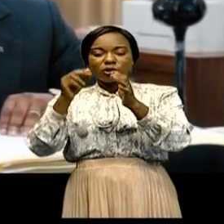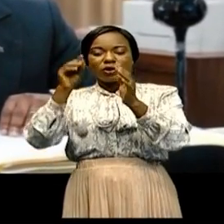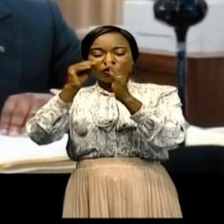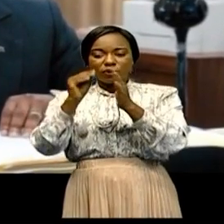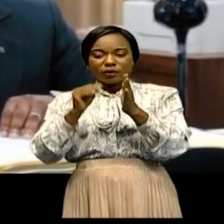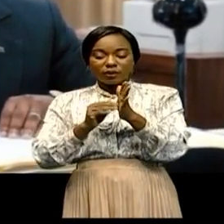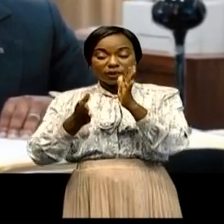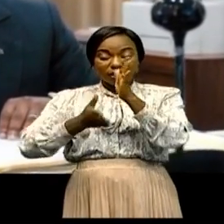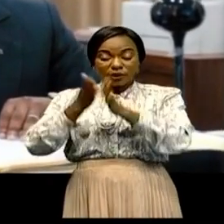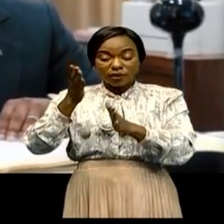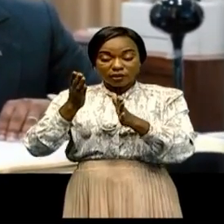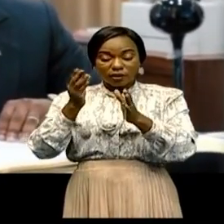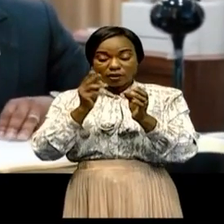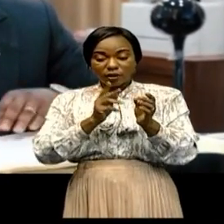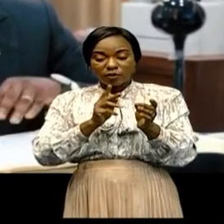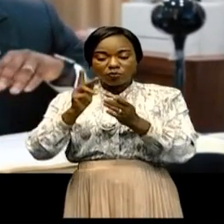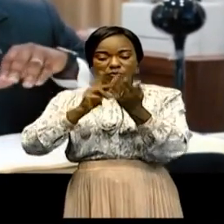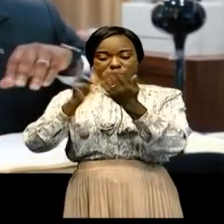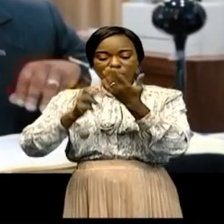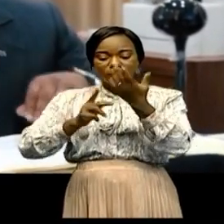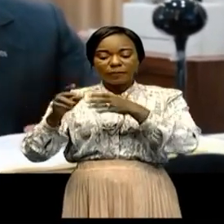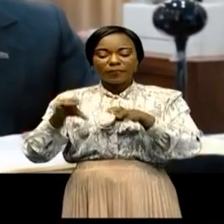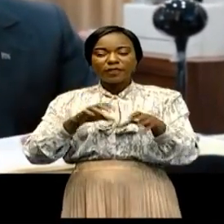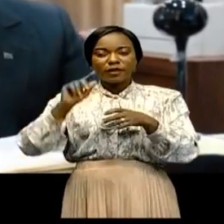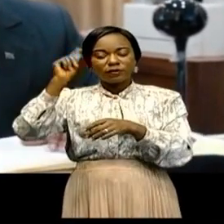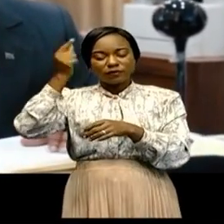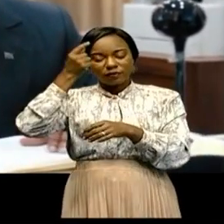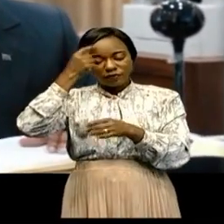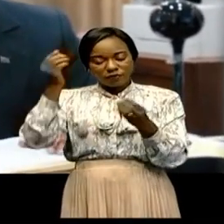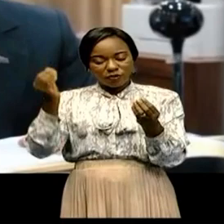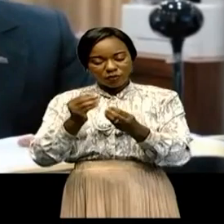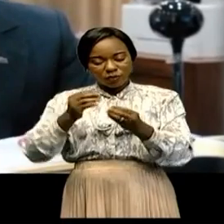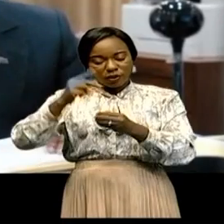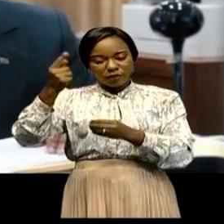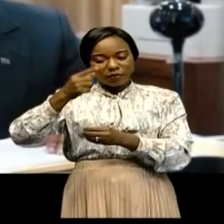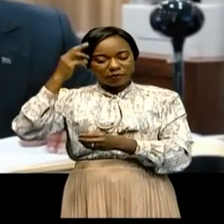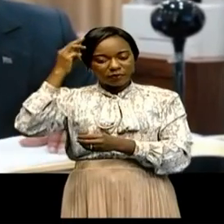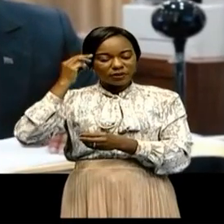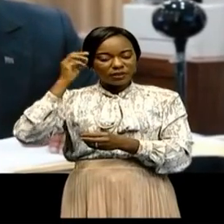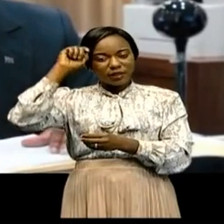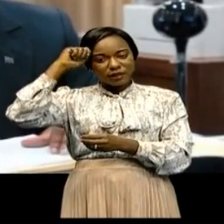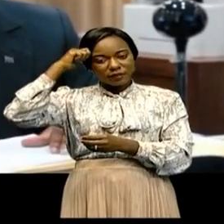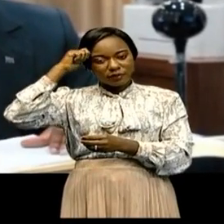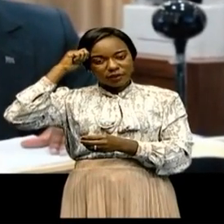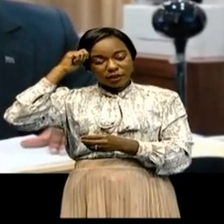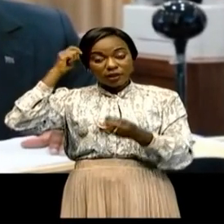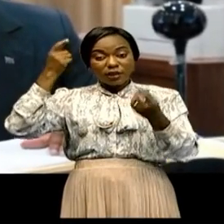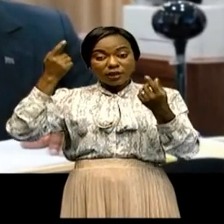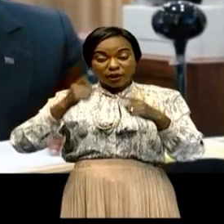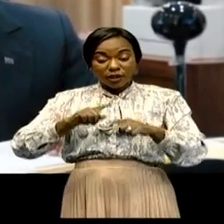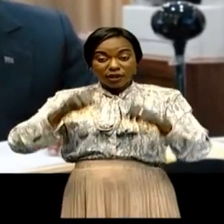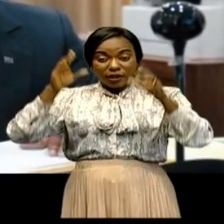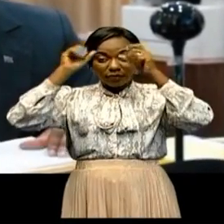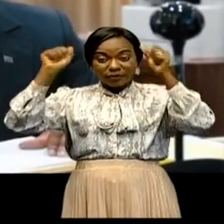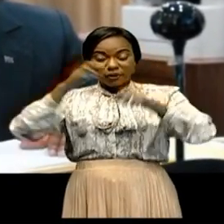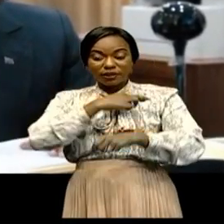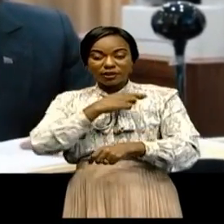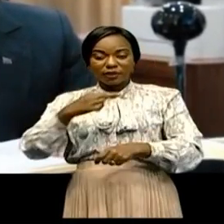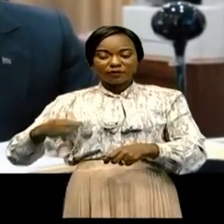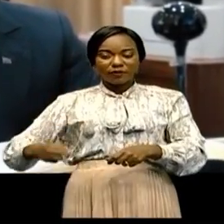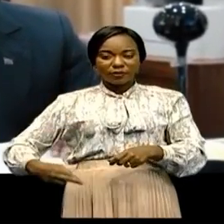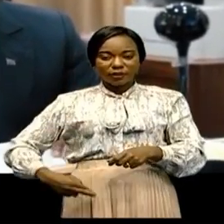d'action du gouvernement. À ses propos, le Premier ministre a rappelé le fait que le Président de la République,